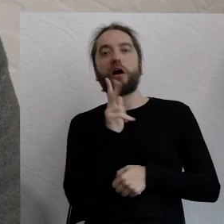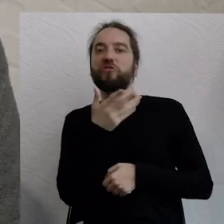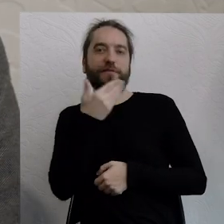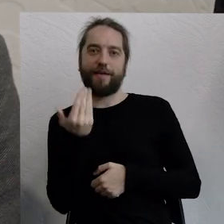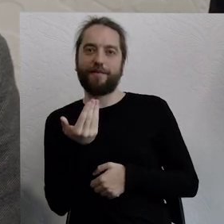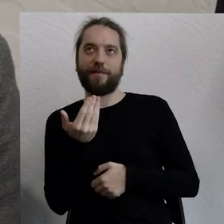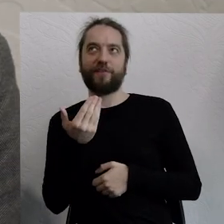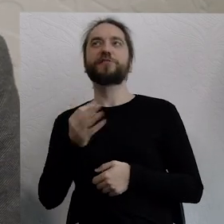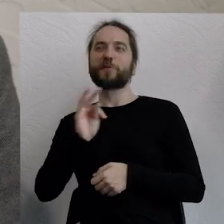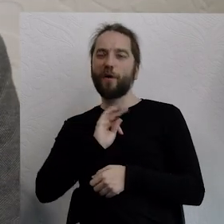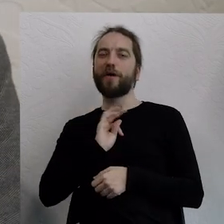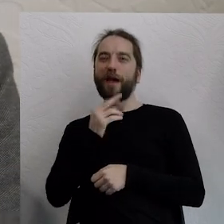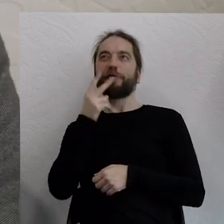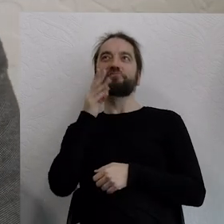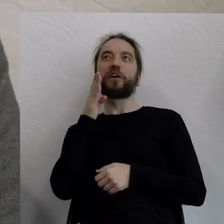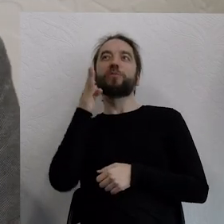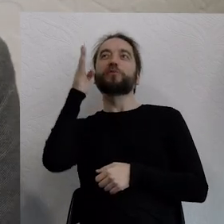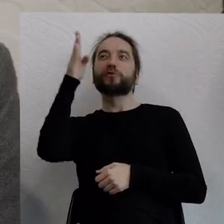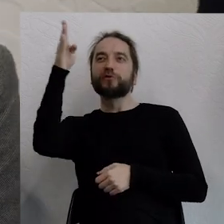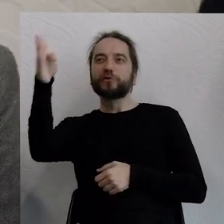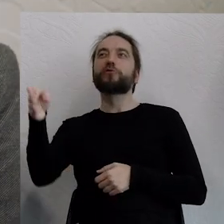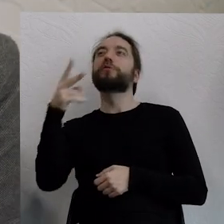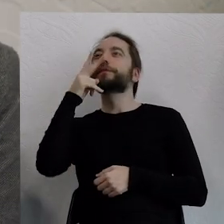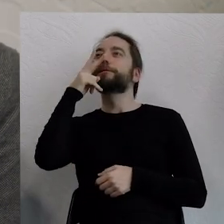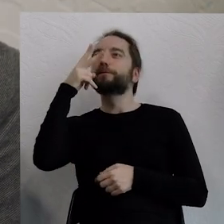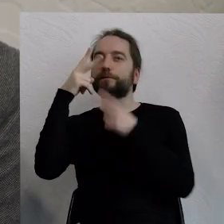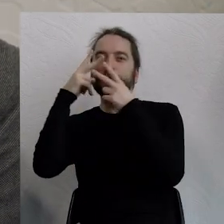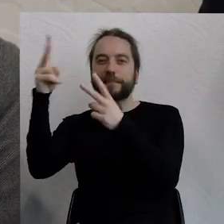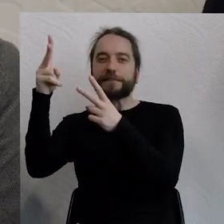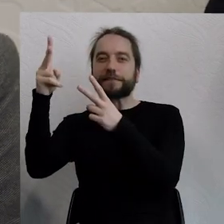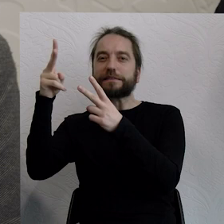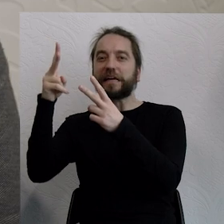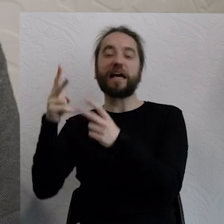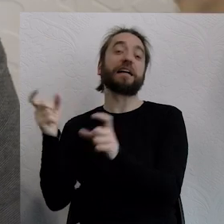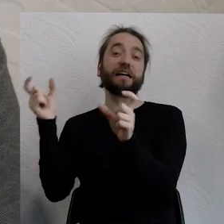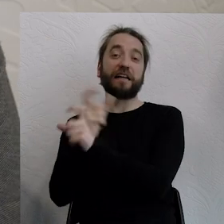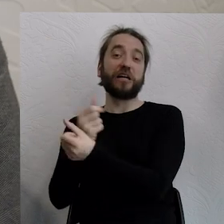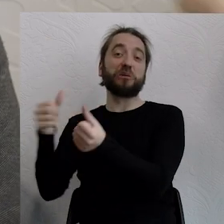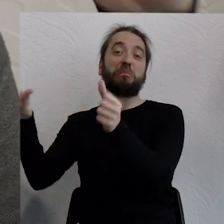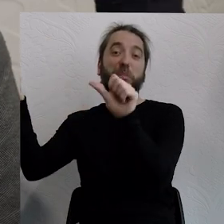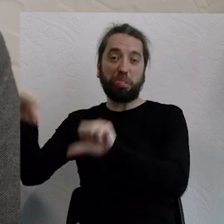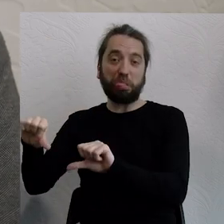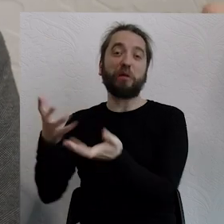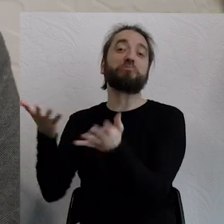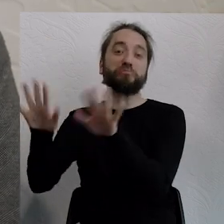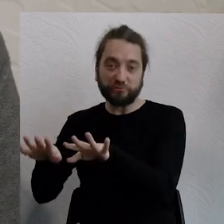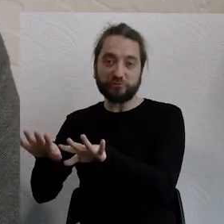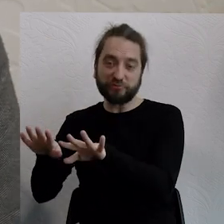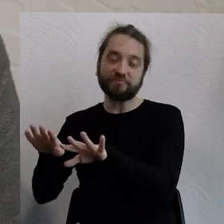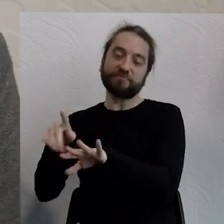moja wizja dystopijna jest tak dla mnie jasna i prosta. Nie damy rady. Po prostu nie damy rady wprowadzać